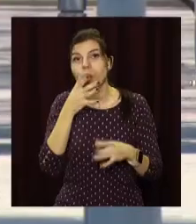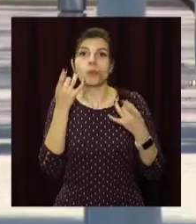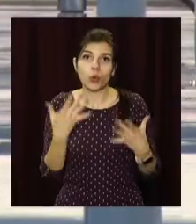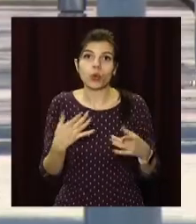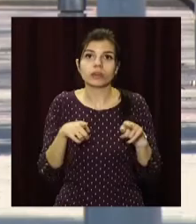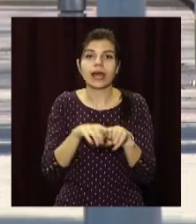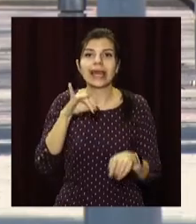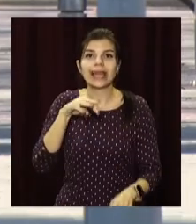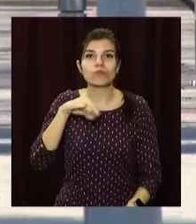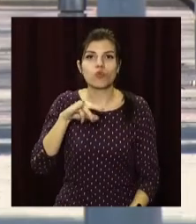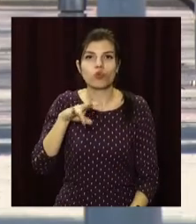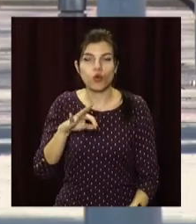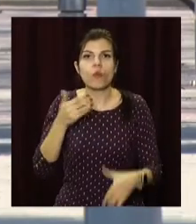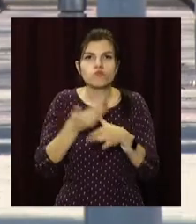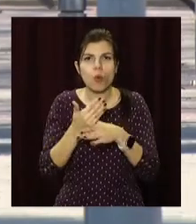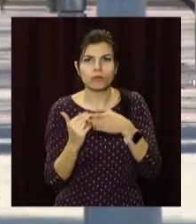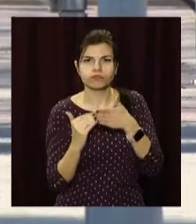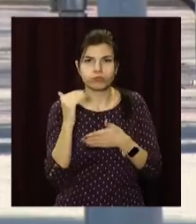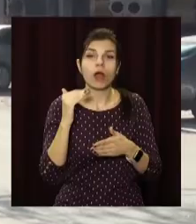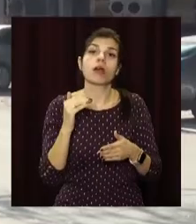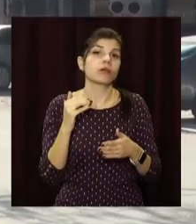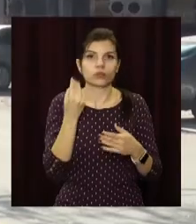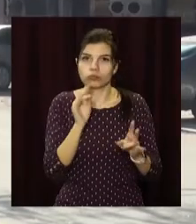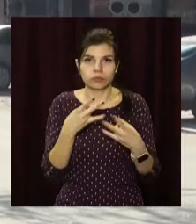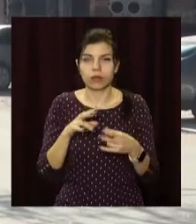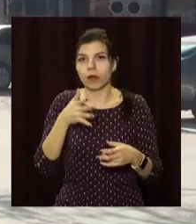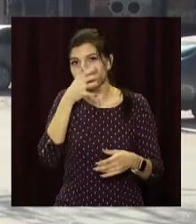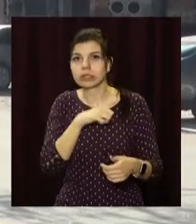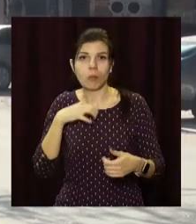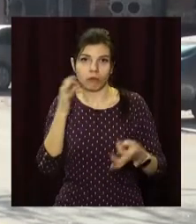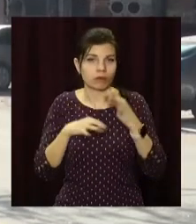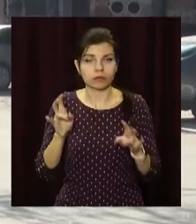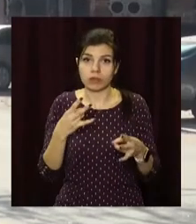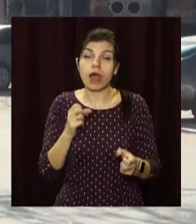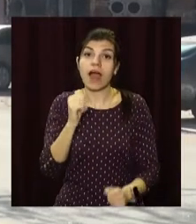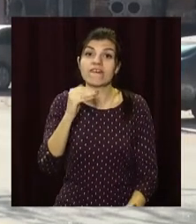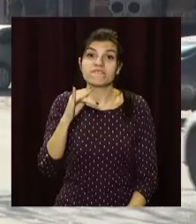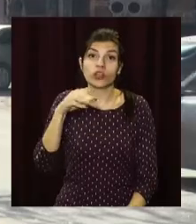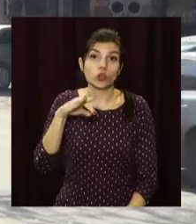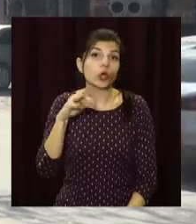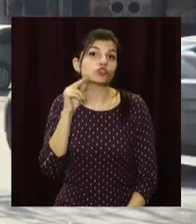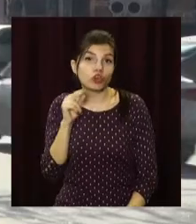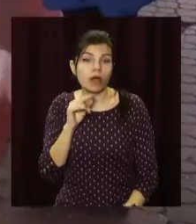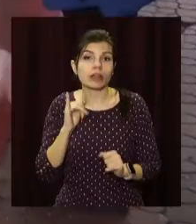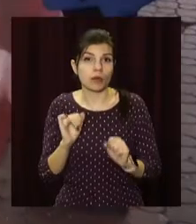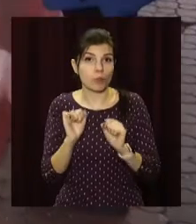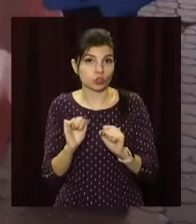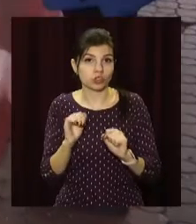імуномодулятори. А ось фіточаї та загартовування організму – те, що треба для зміцнення імунітету.